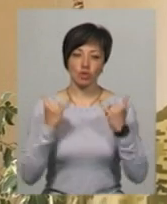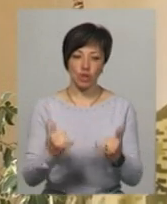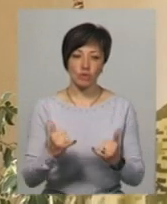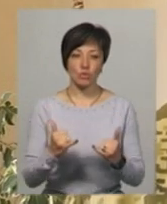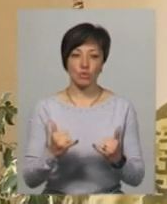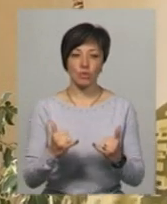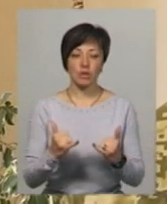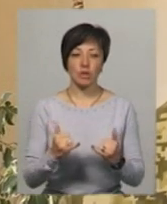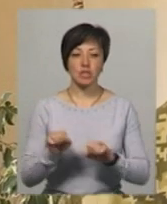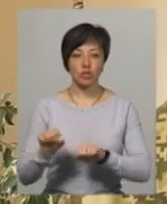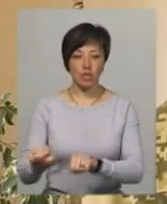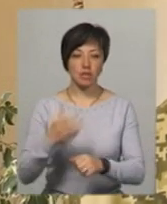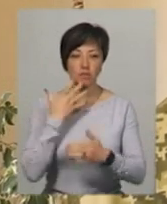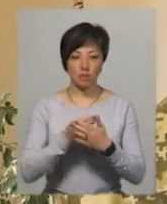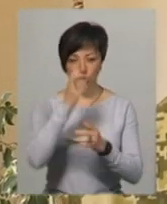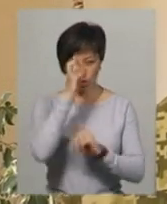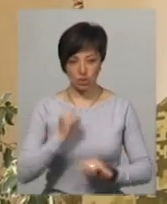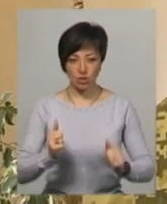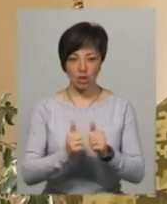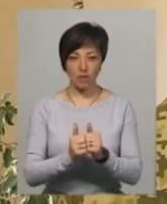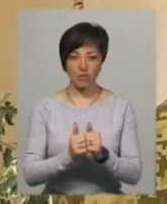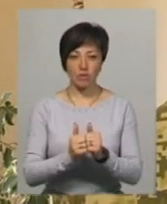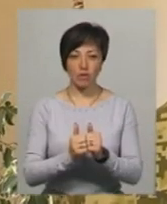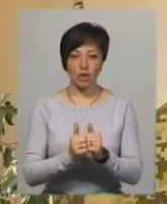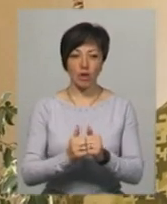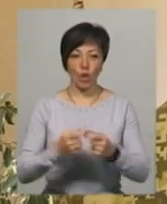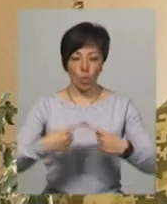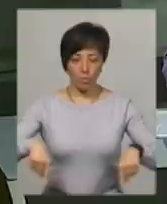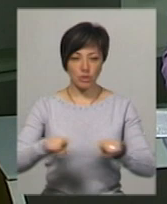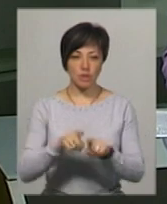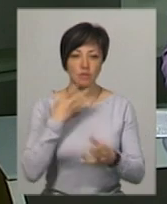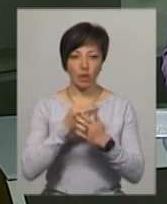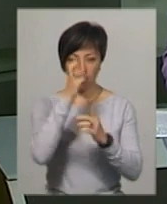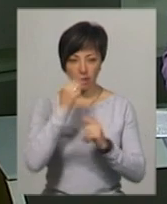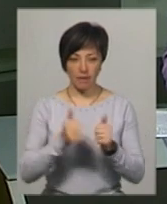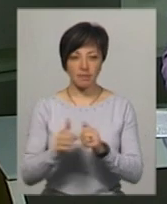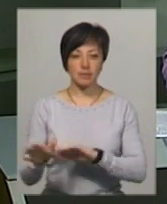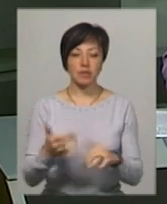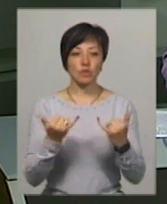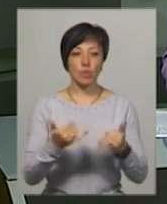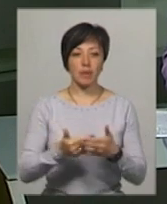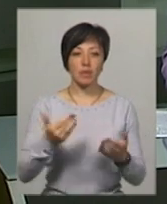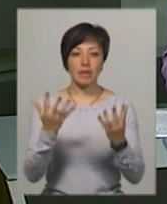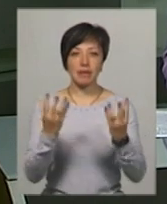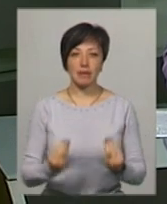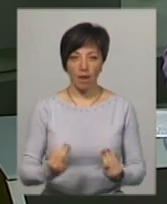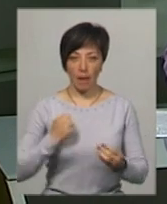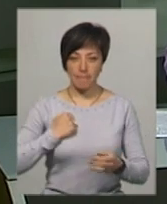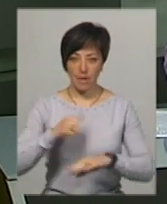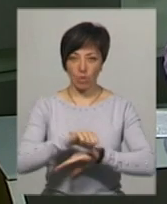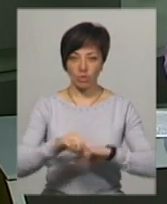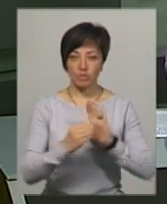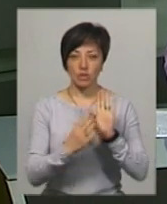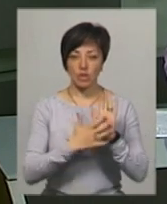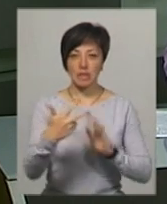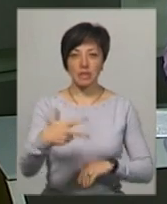захищати свою державу в рубежі своєї країни. Сьогодні, напередодні Дня прикордонника, який візначають